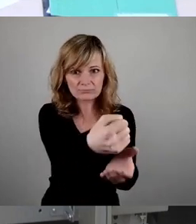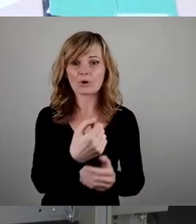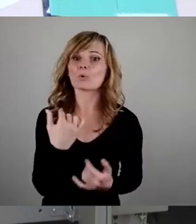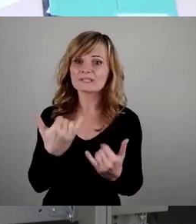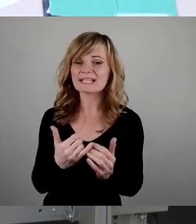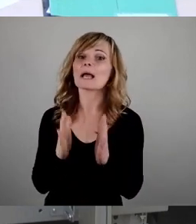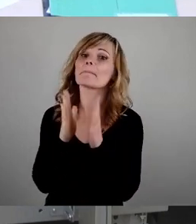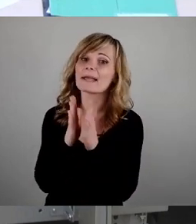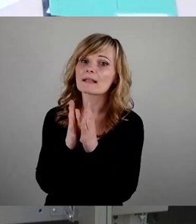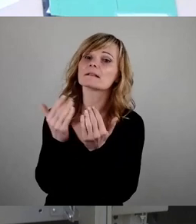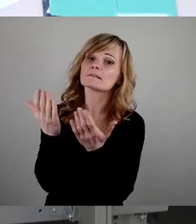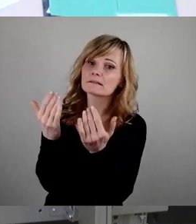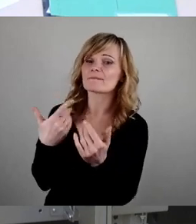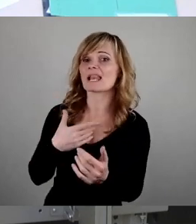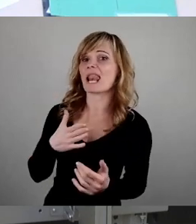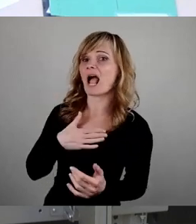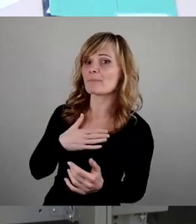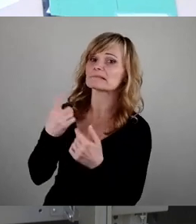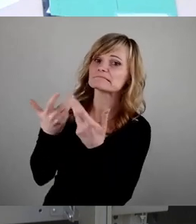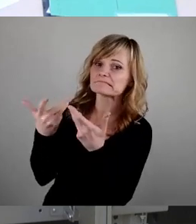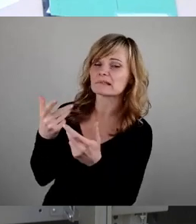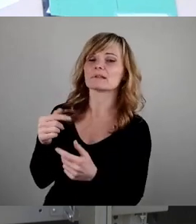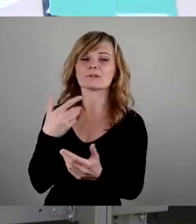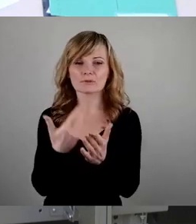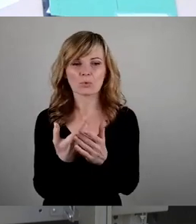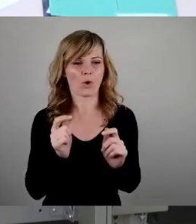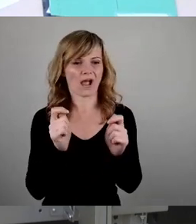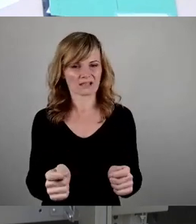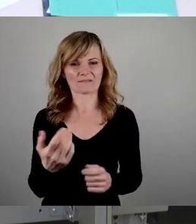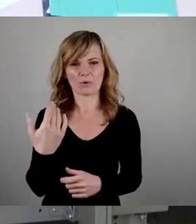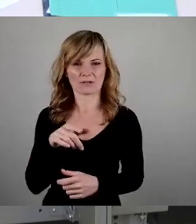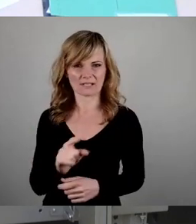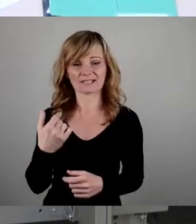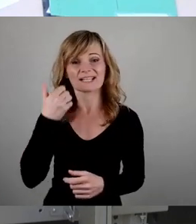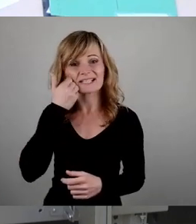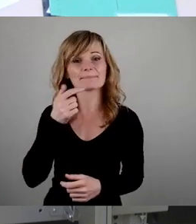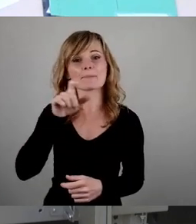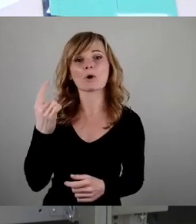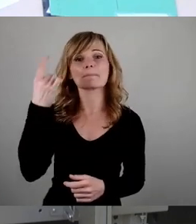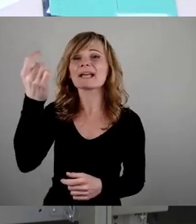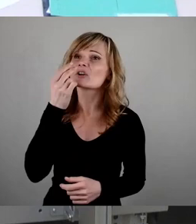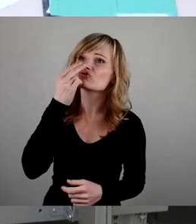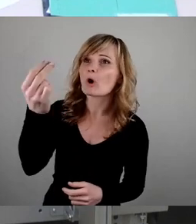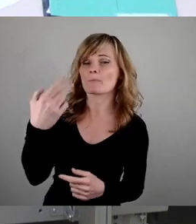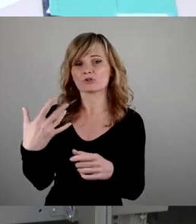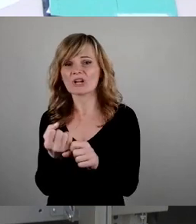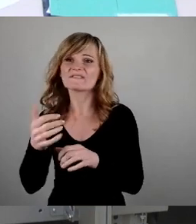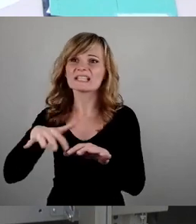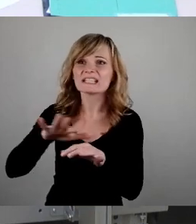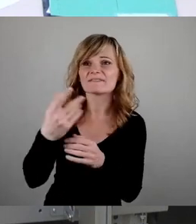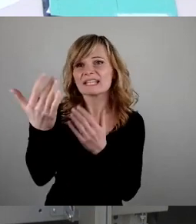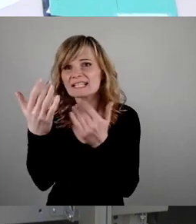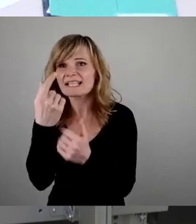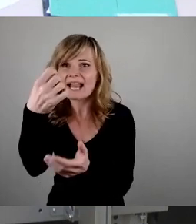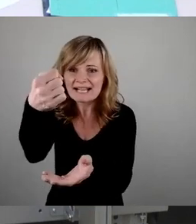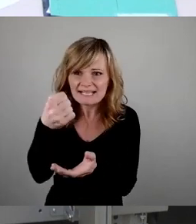haben wollen und letztendlich nichts anderes ist der Antrag von den Linken. Lieber Bürgermeister, guck mal, dass du es irgendwie doch hinkriegst. Ich frage mich